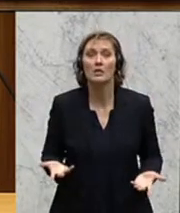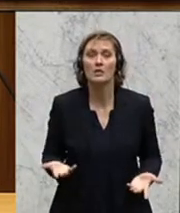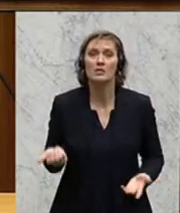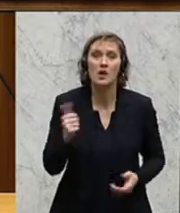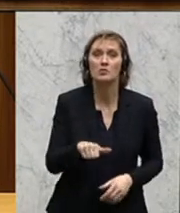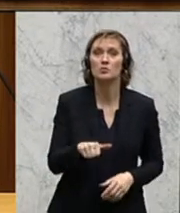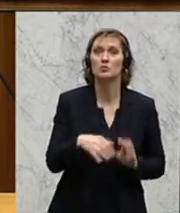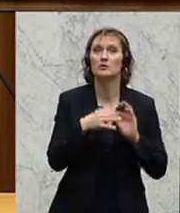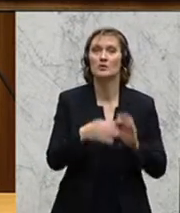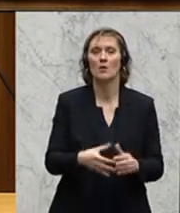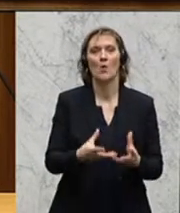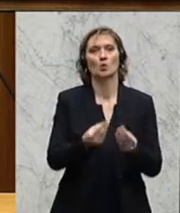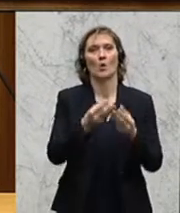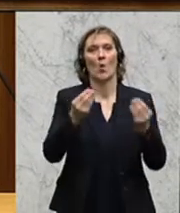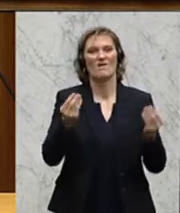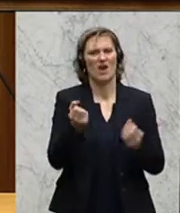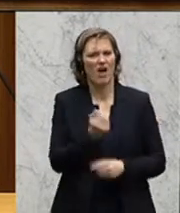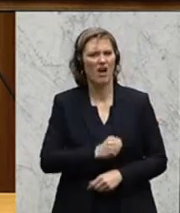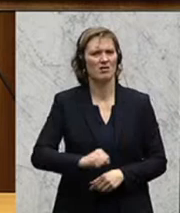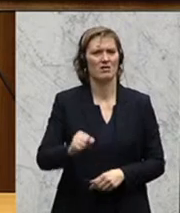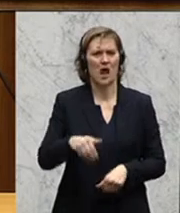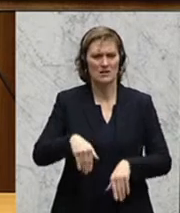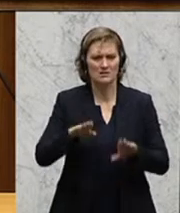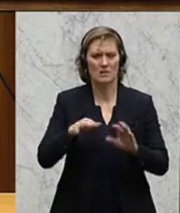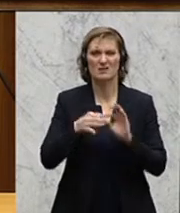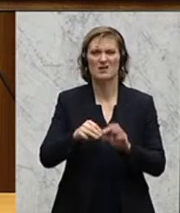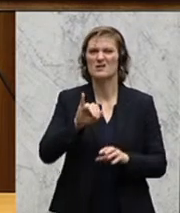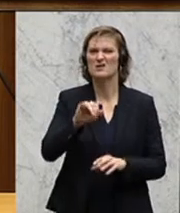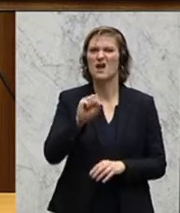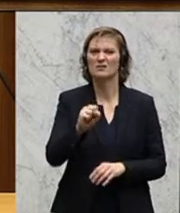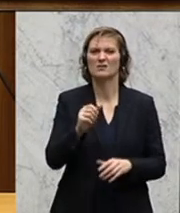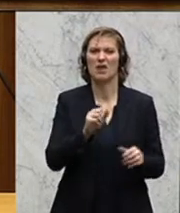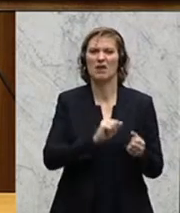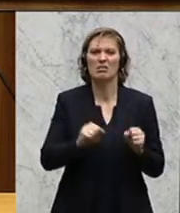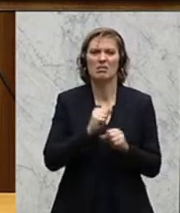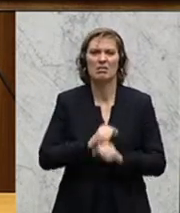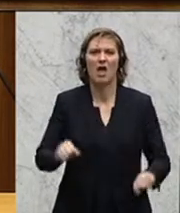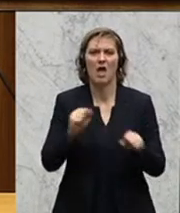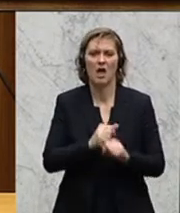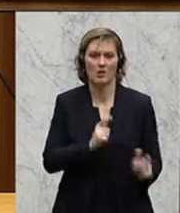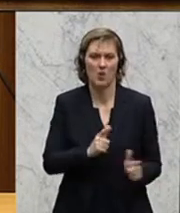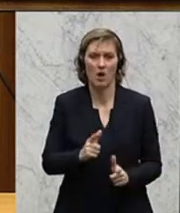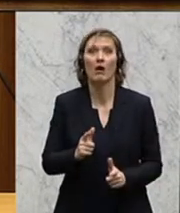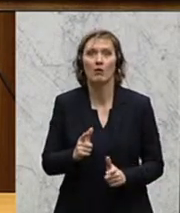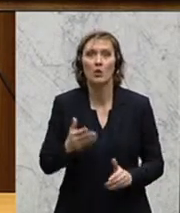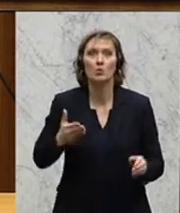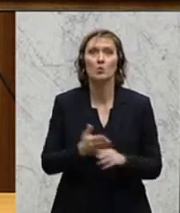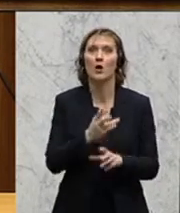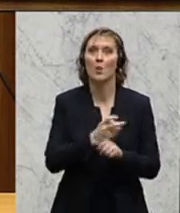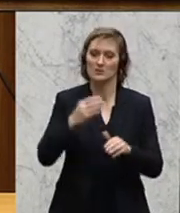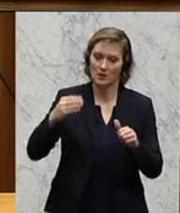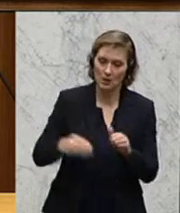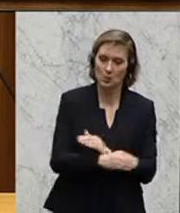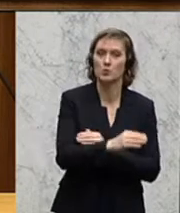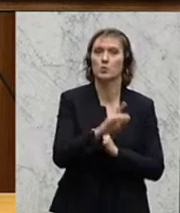Unmengen an Radikal-Islamisten, an IS-Terroristen über die Flüchtlingsrouten nach Österreich kommen. Aber